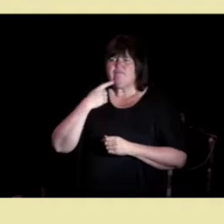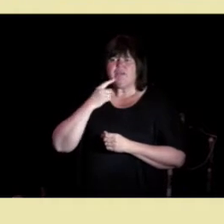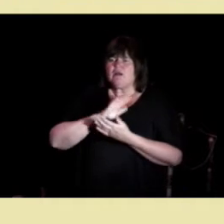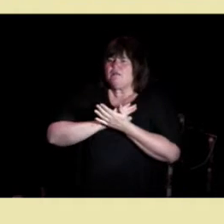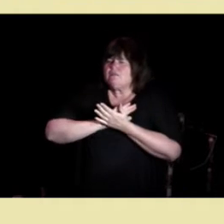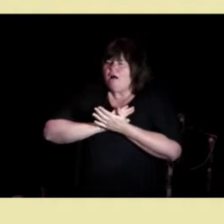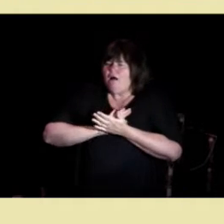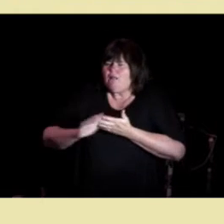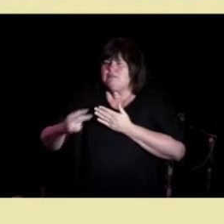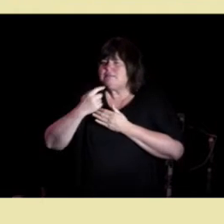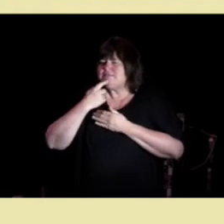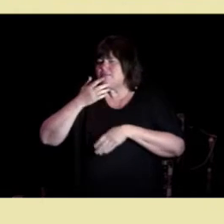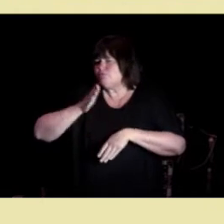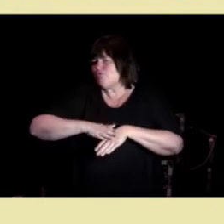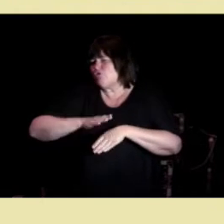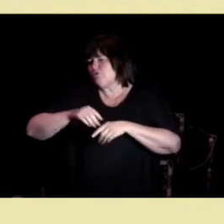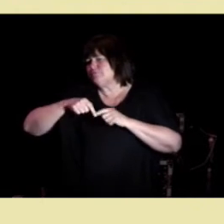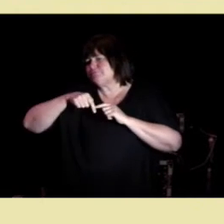hva som hender